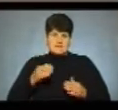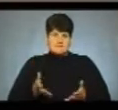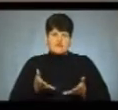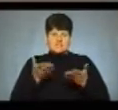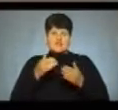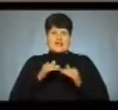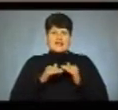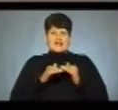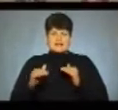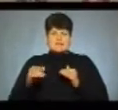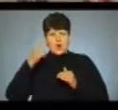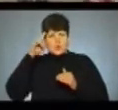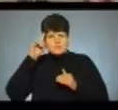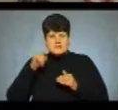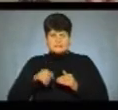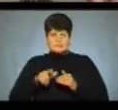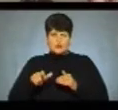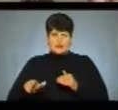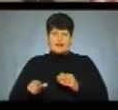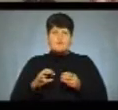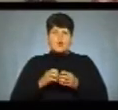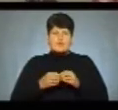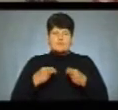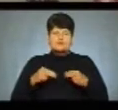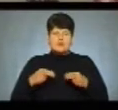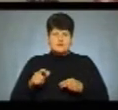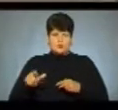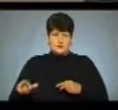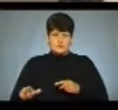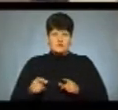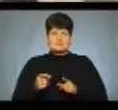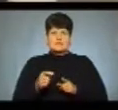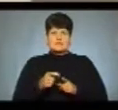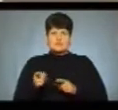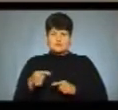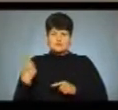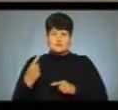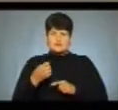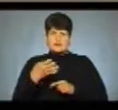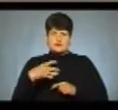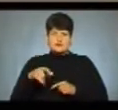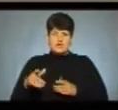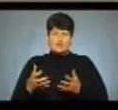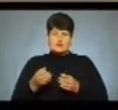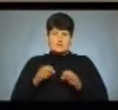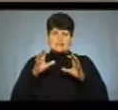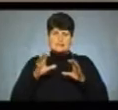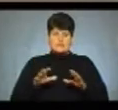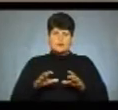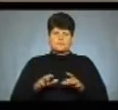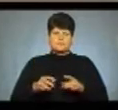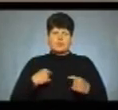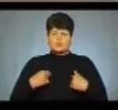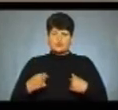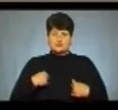тернополян щодо проблеми торгівлі людьми. За її словами, на Тернопільщині 15 осіб отримали статус постраждалих